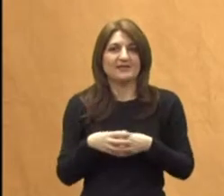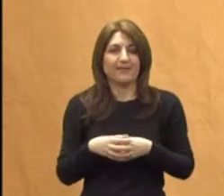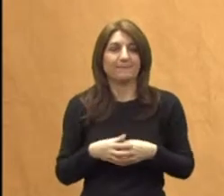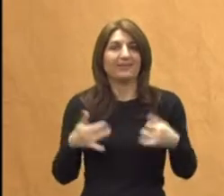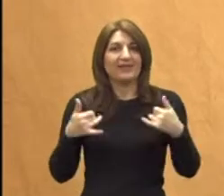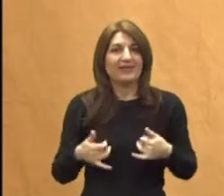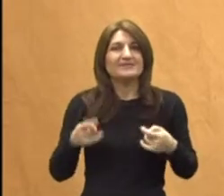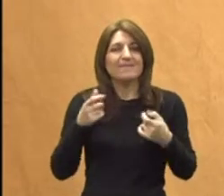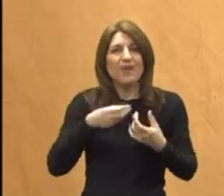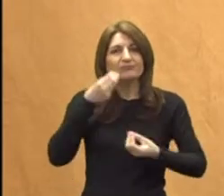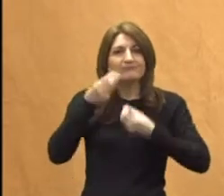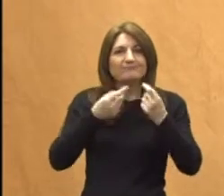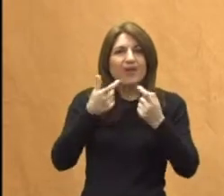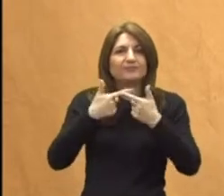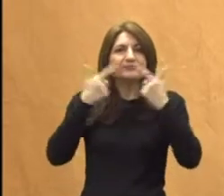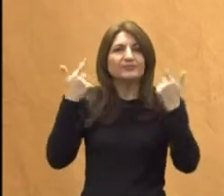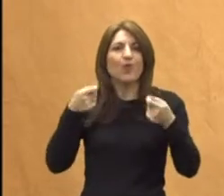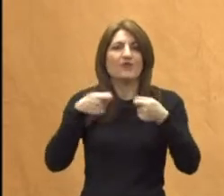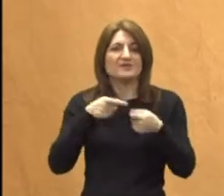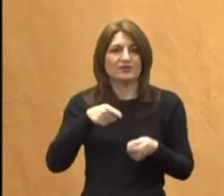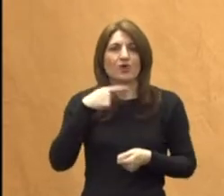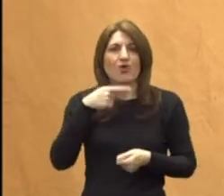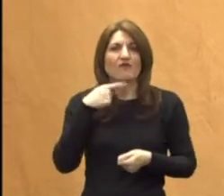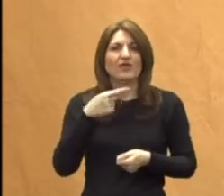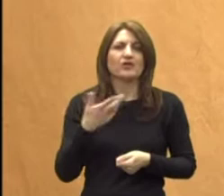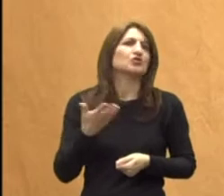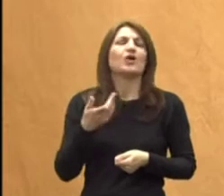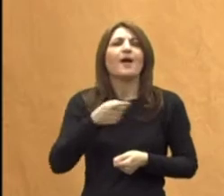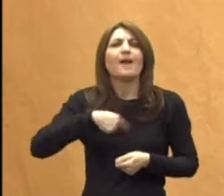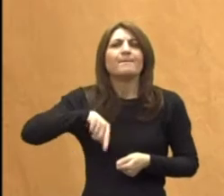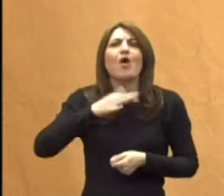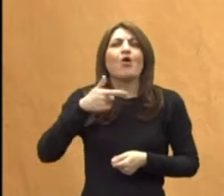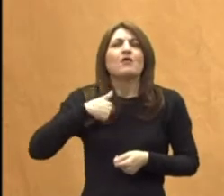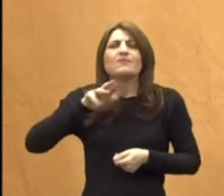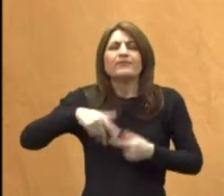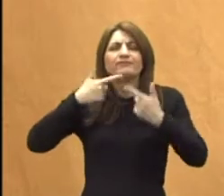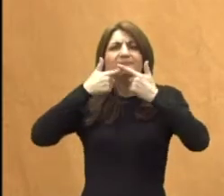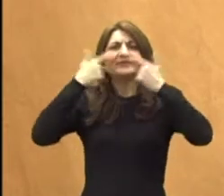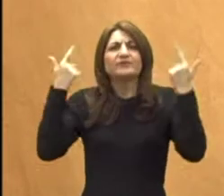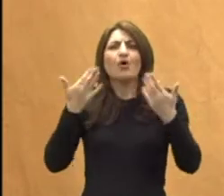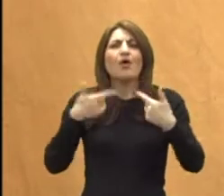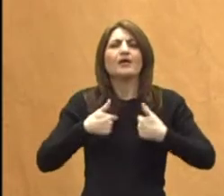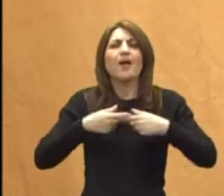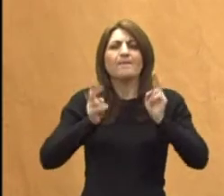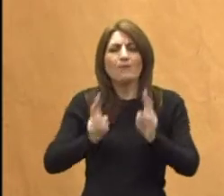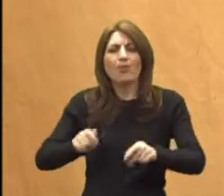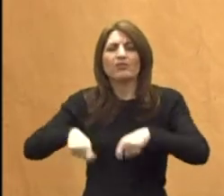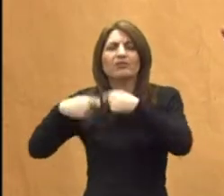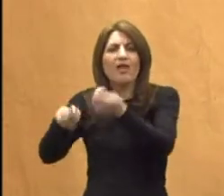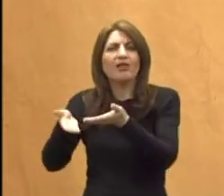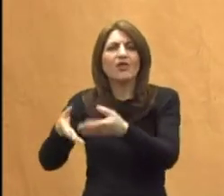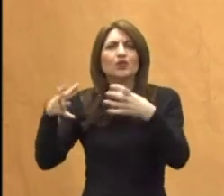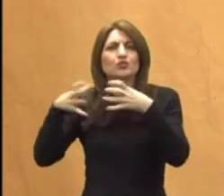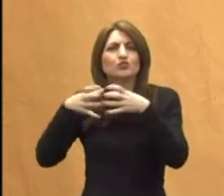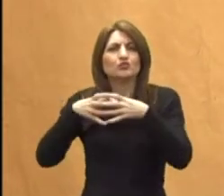malo elaborirali. Malo o tome govorili. Koliko smo mi uopće svjesni? Što mi možemo dati društvu? Što očekujemo od društva?